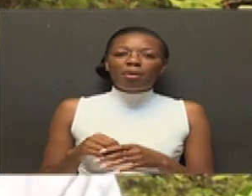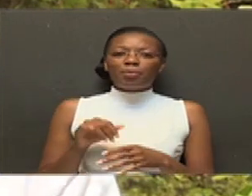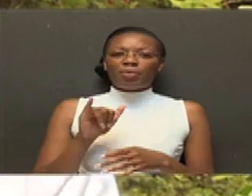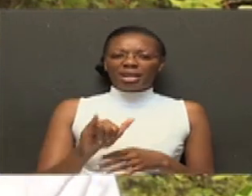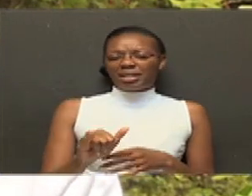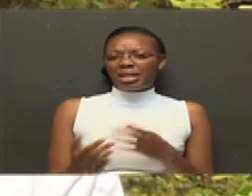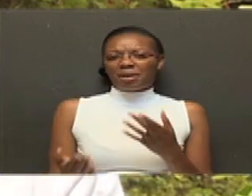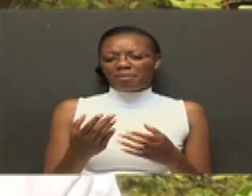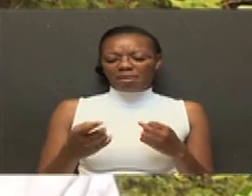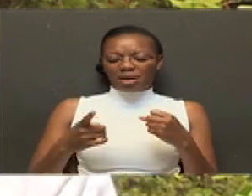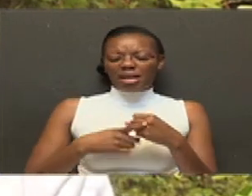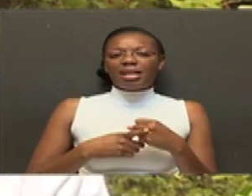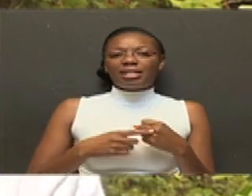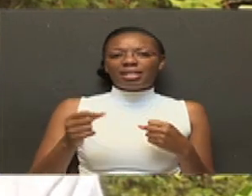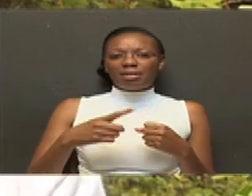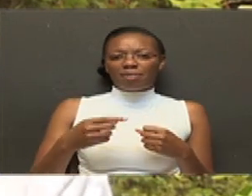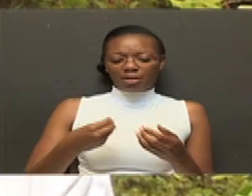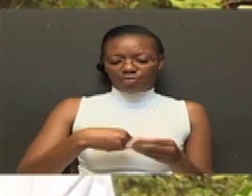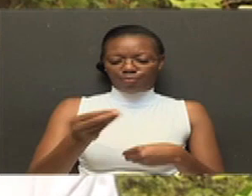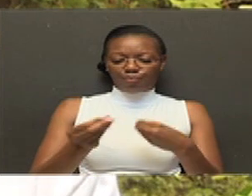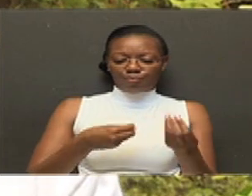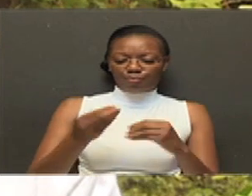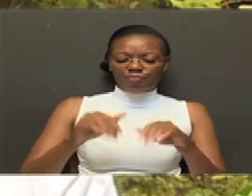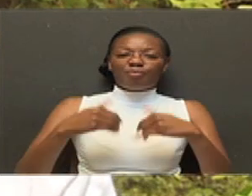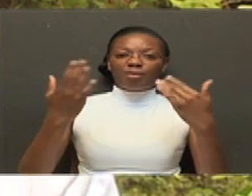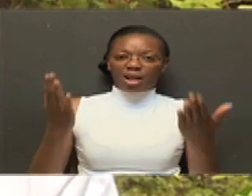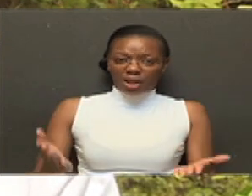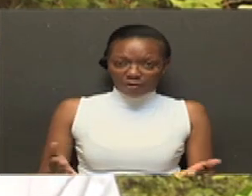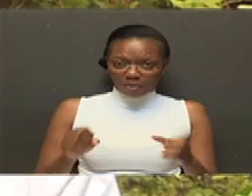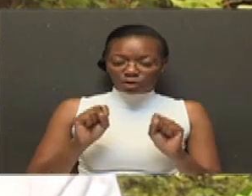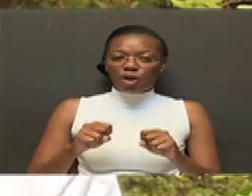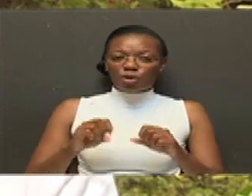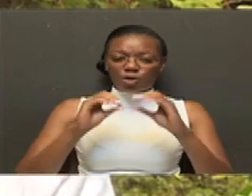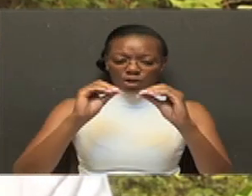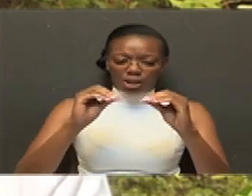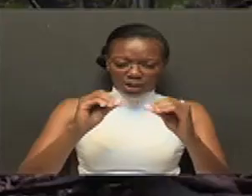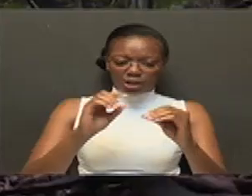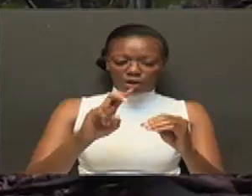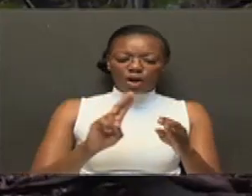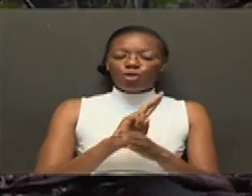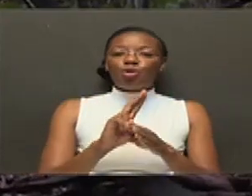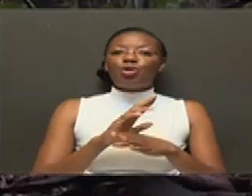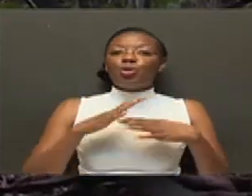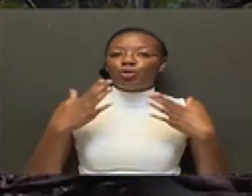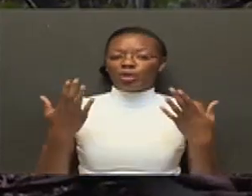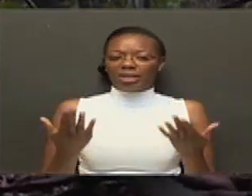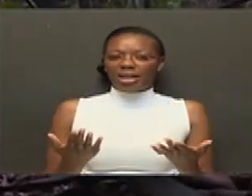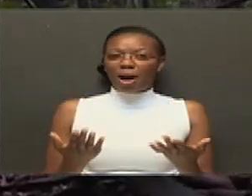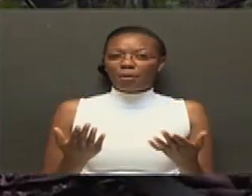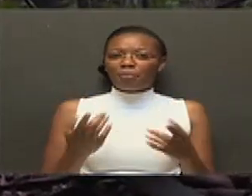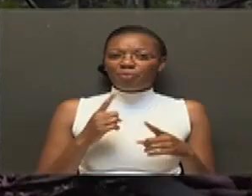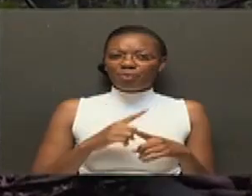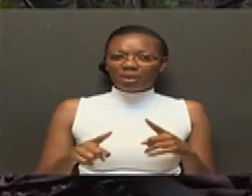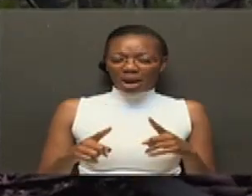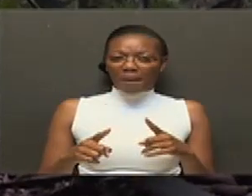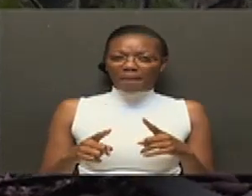kukaa nae waka katikalibu miezi sita, diyo tunahuzia farmers last. Na kuwabia maana ya kila mwmea. Lakini si